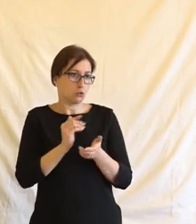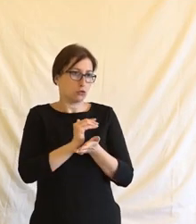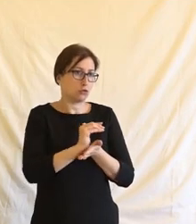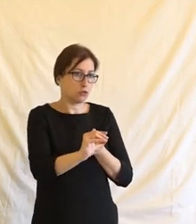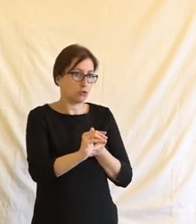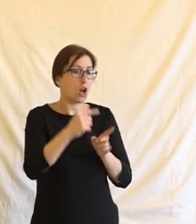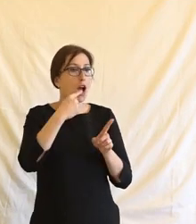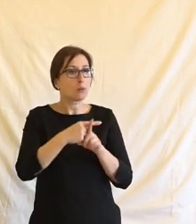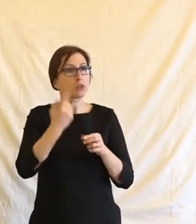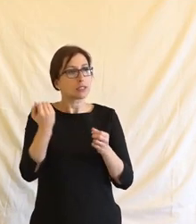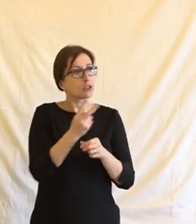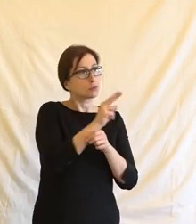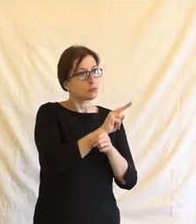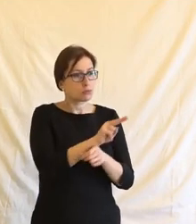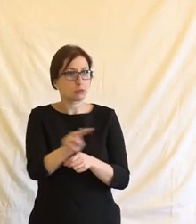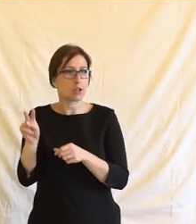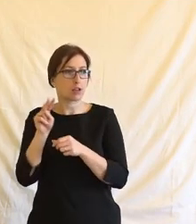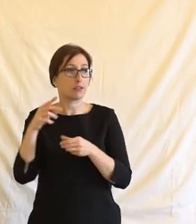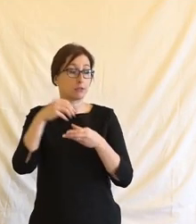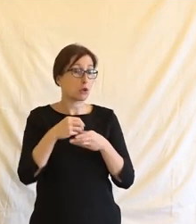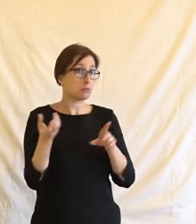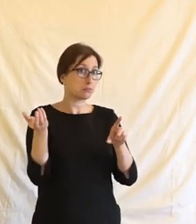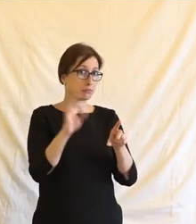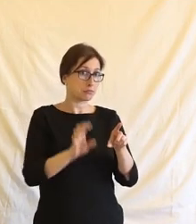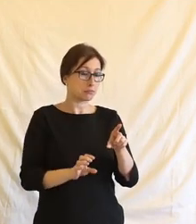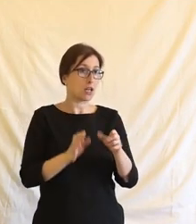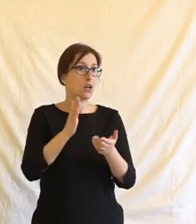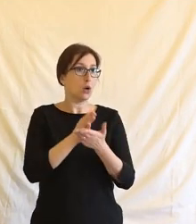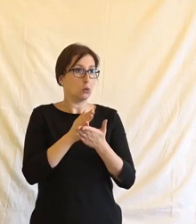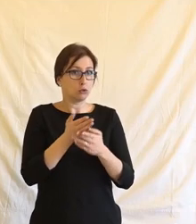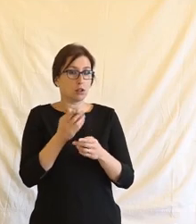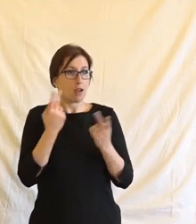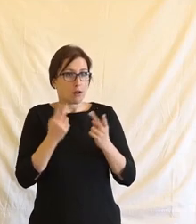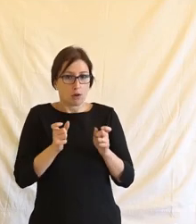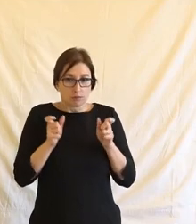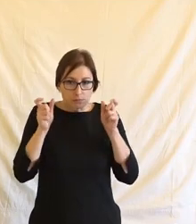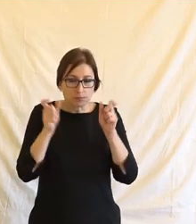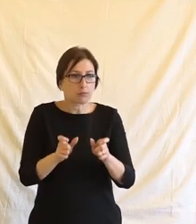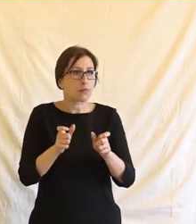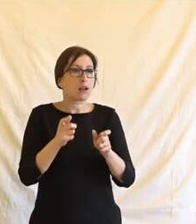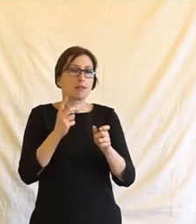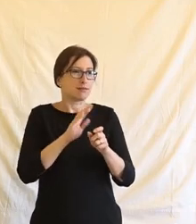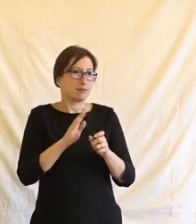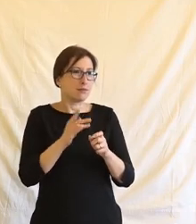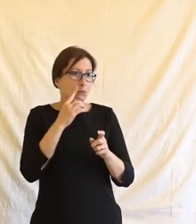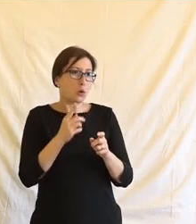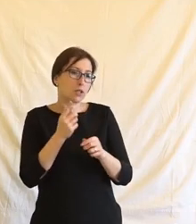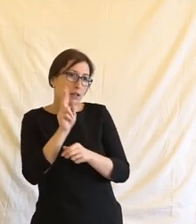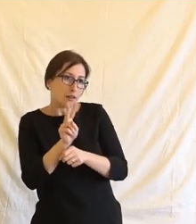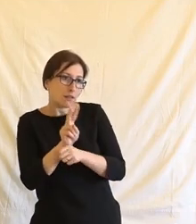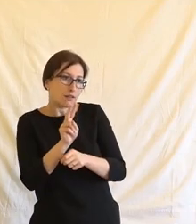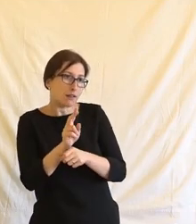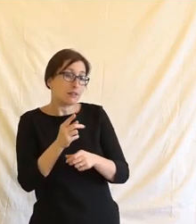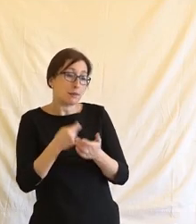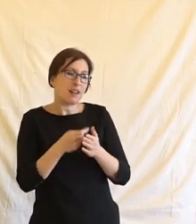transparentní v tom, které příspěvky třeba budou blokovány, jak bude s tím obsahem nakládáno. Takže taky velmi